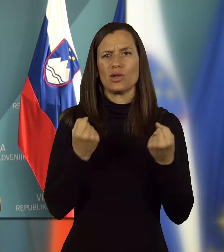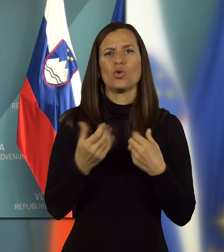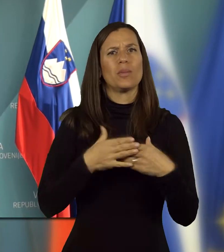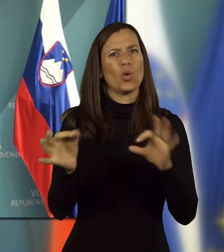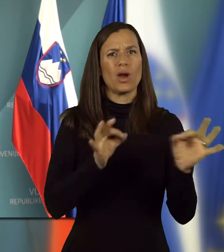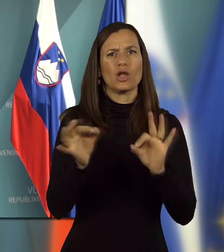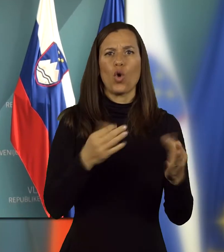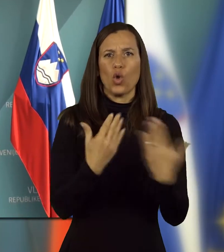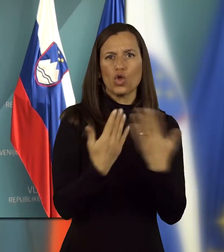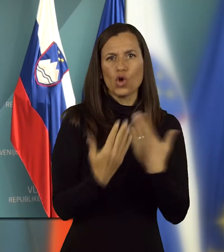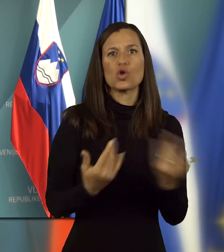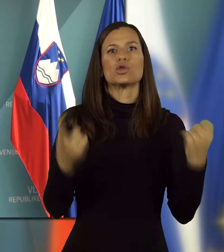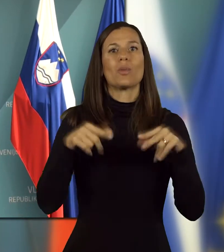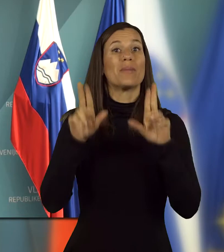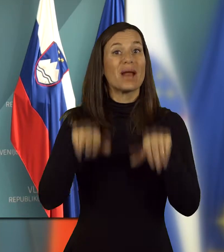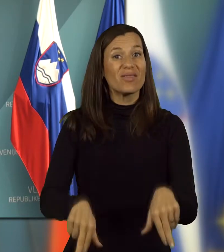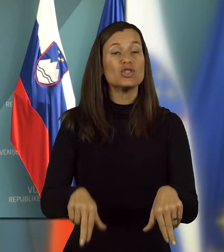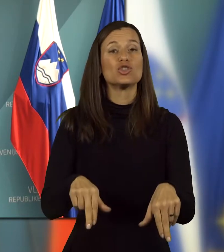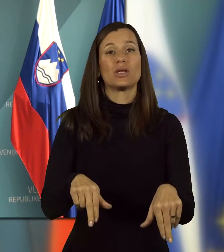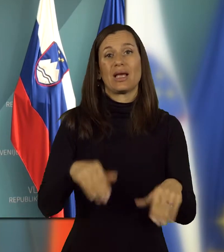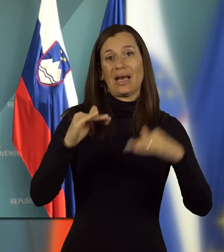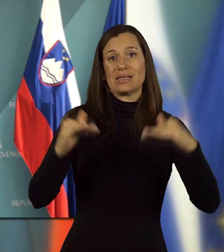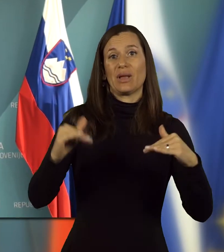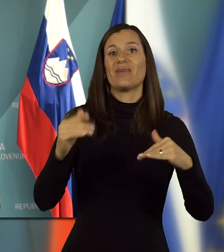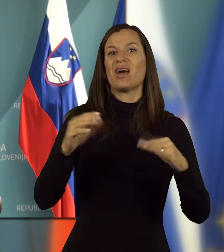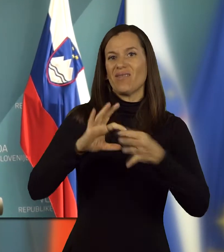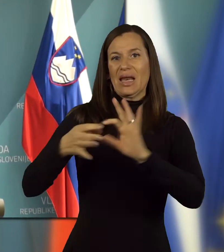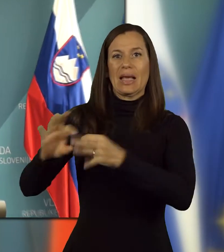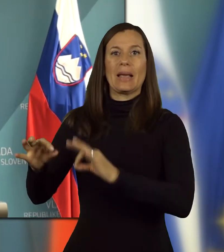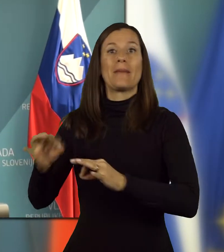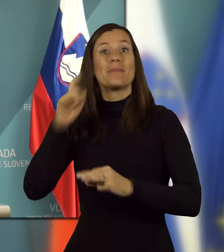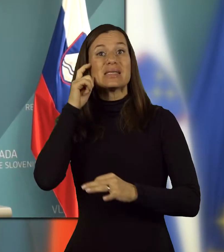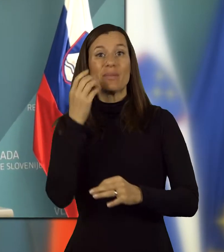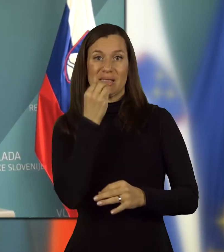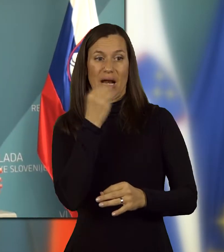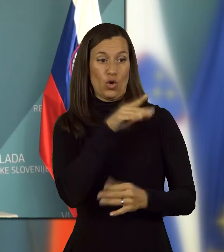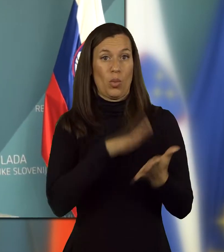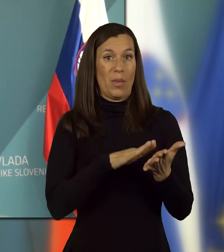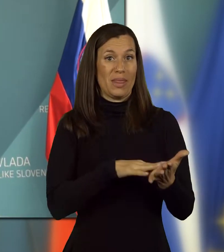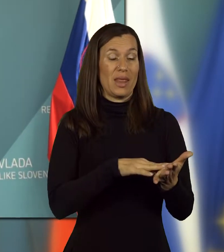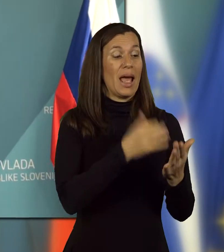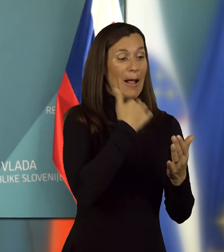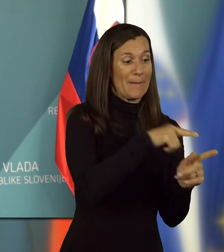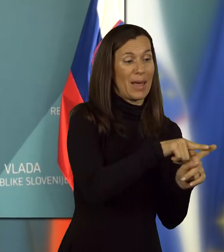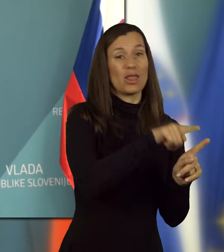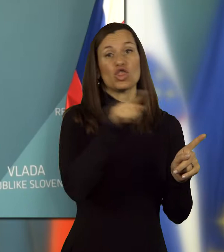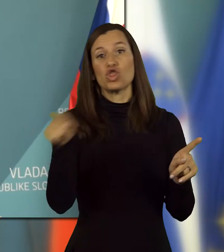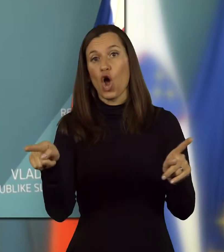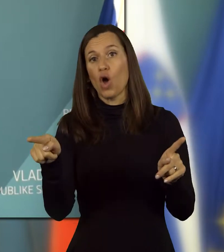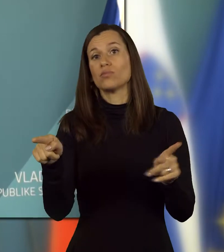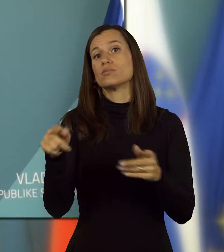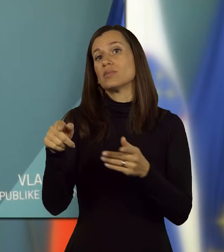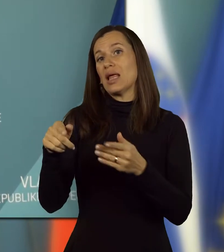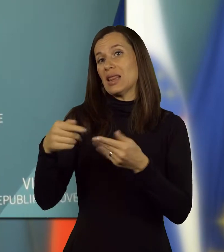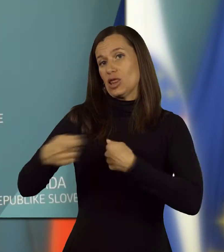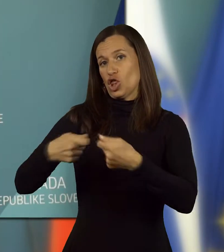urejanju odnosov oziroma pravičnih razmerij v verigi preskrbe s hrano. To je pot od kmeta do potrošnika oziroma